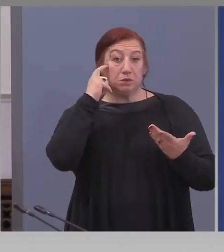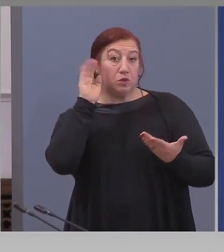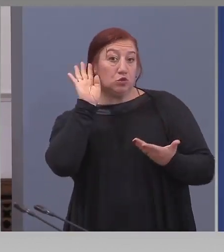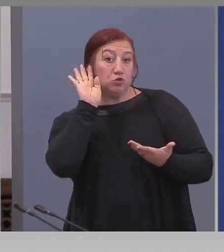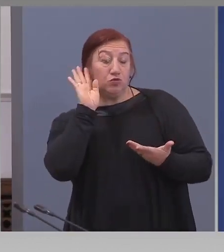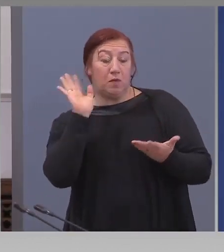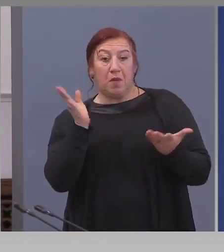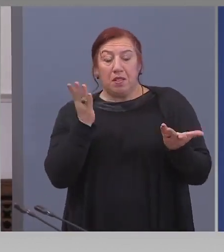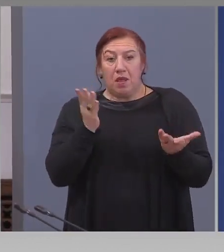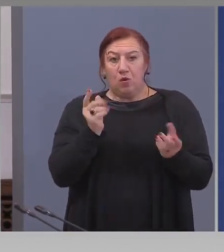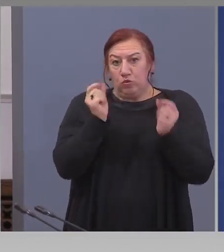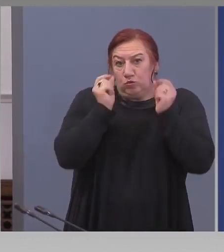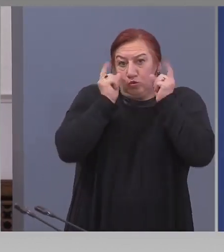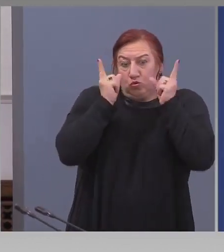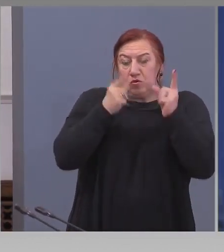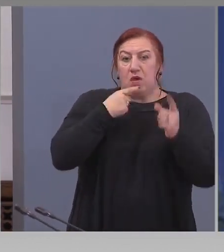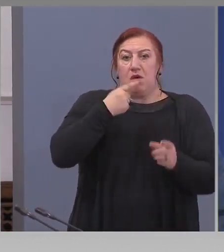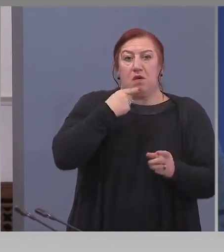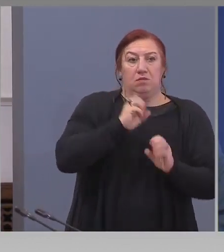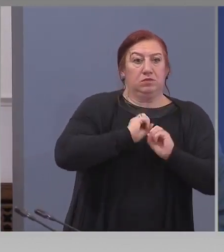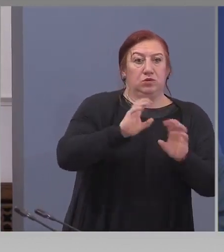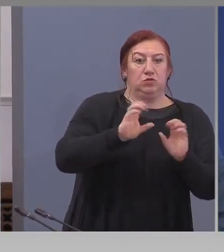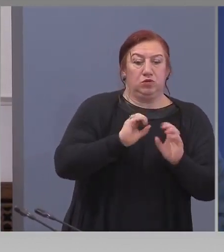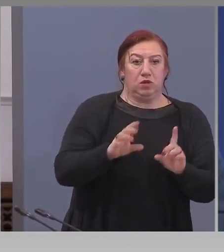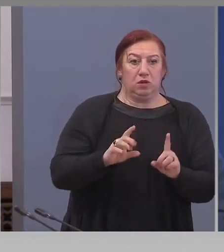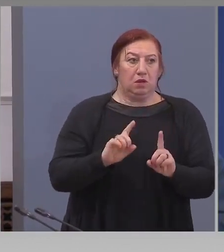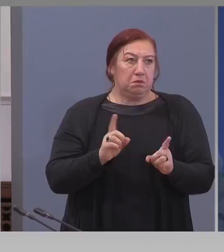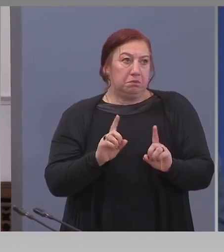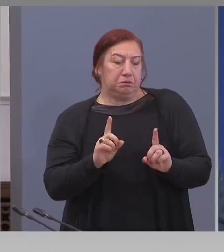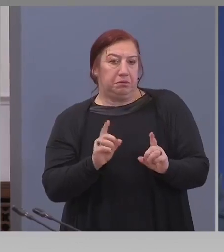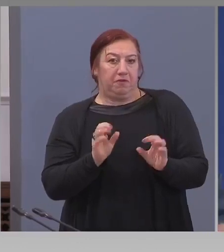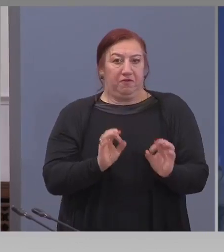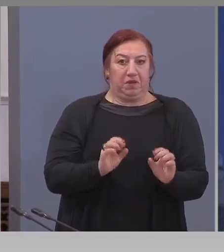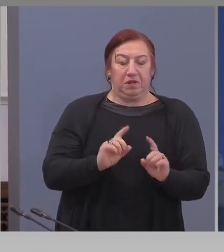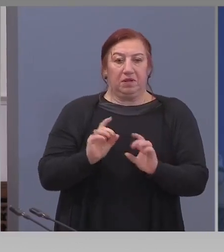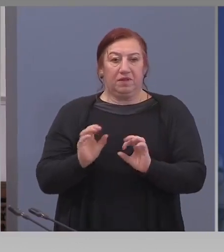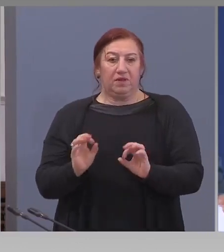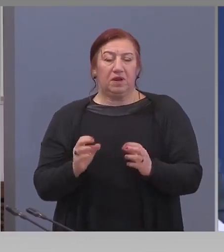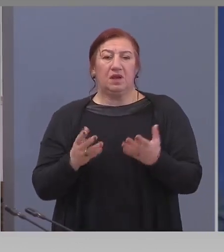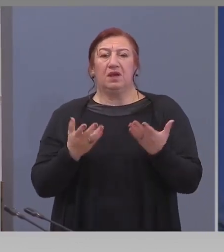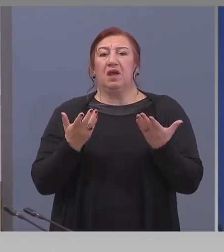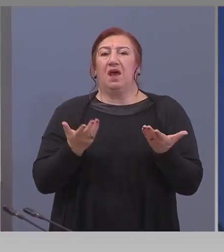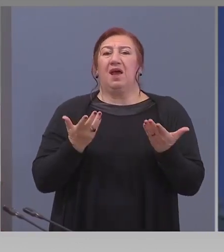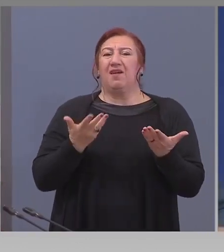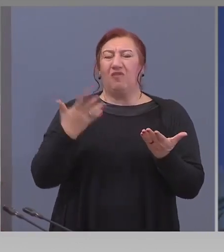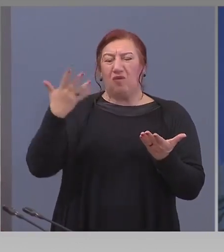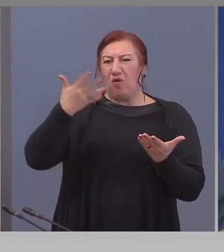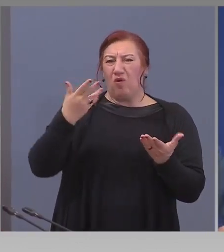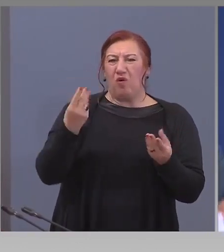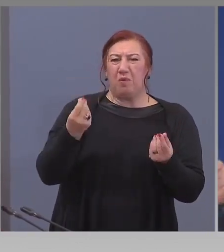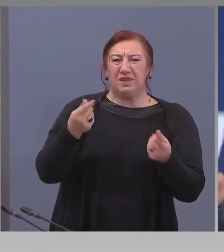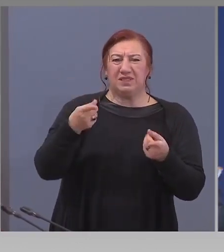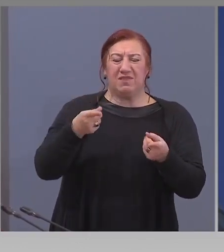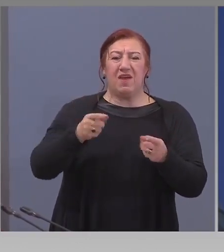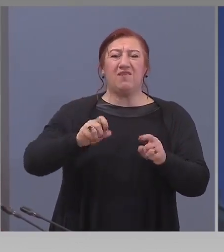твърдения, които ако са на изпит няма да минат. Какво представлява бързият...